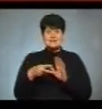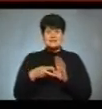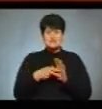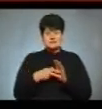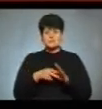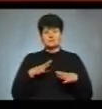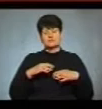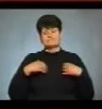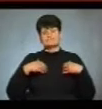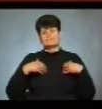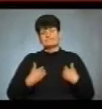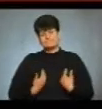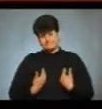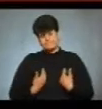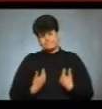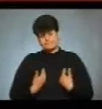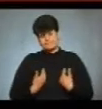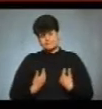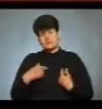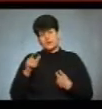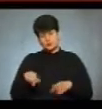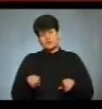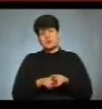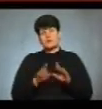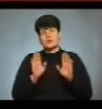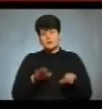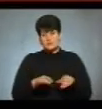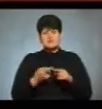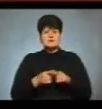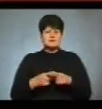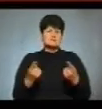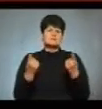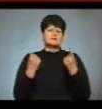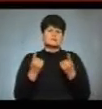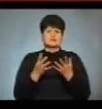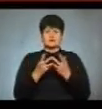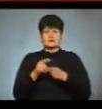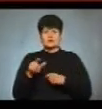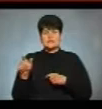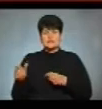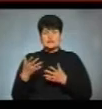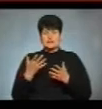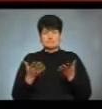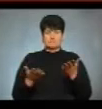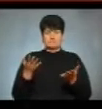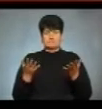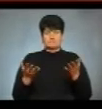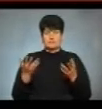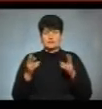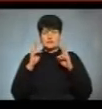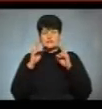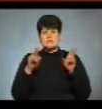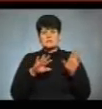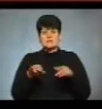розчарованими і симпатики, відповідно, них. І це шалена кількість людей, які не визначилися після першого